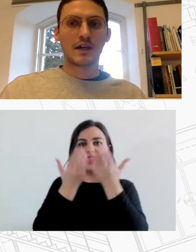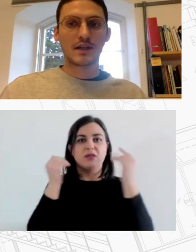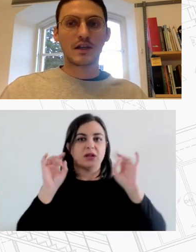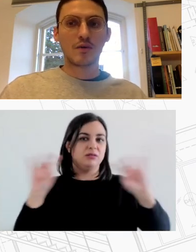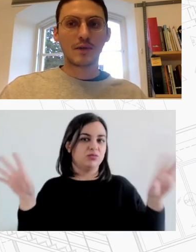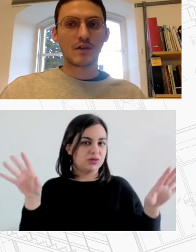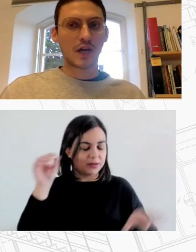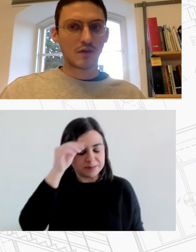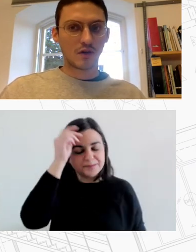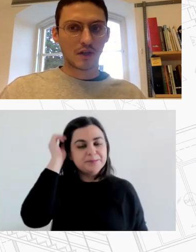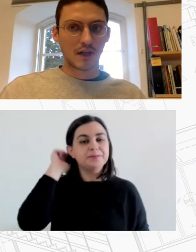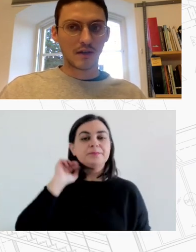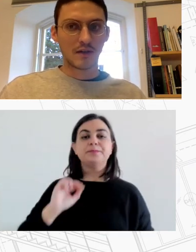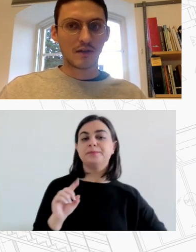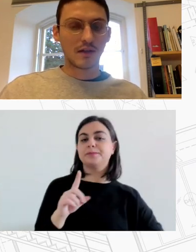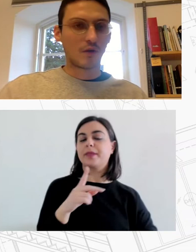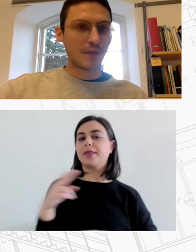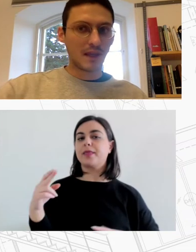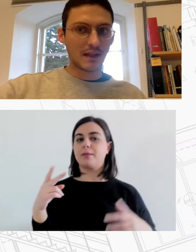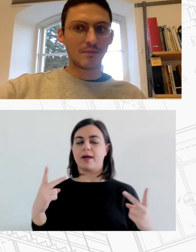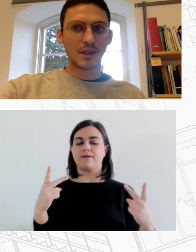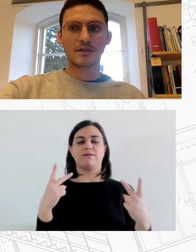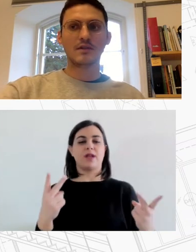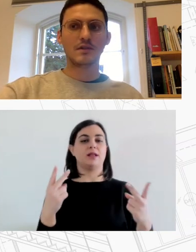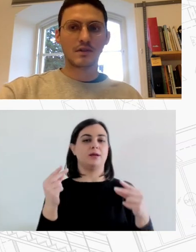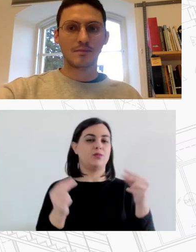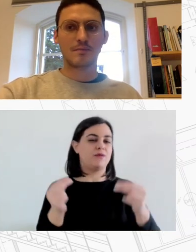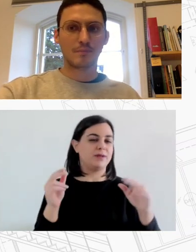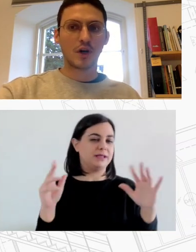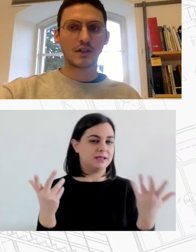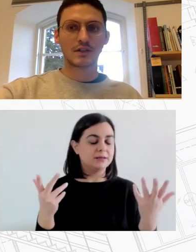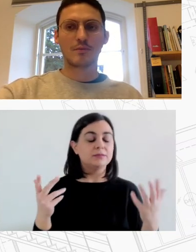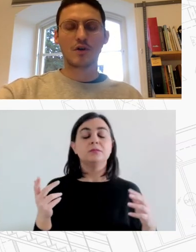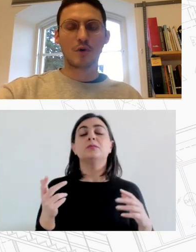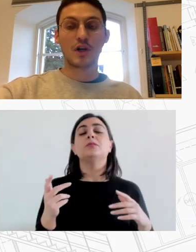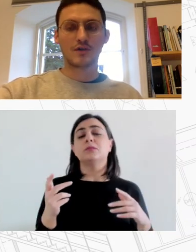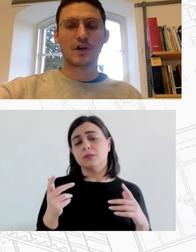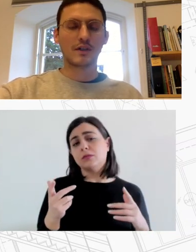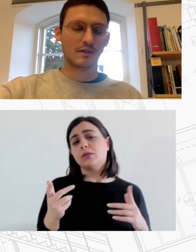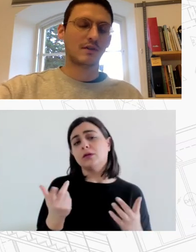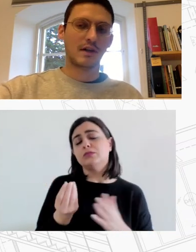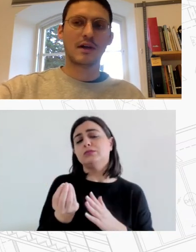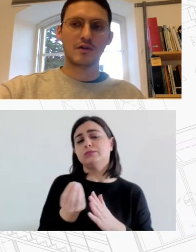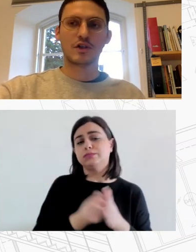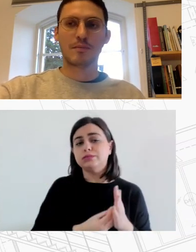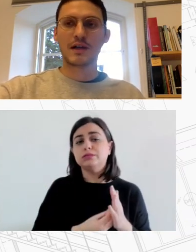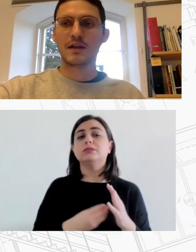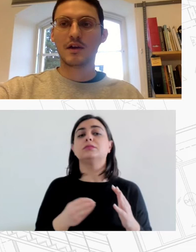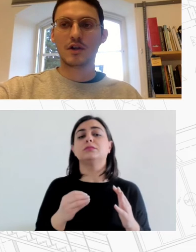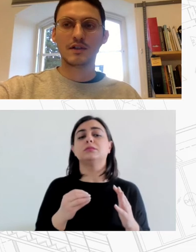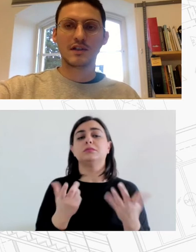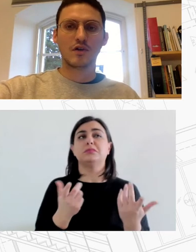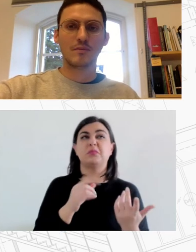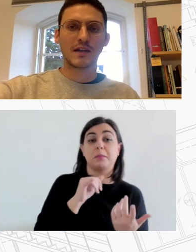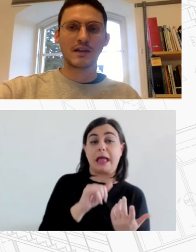σχετικό με την ορατότητα Η τοπική ανάπτυξη πολλές φορές αν όχι πάντα